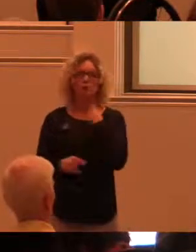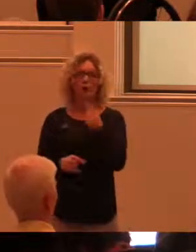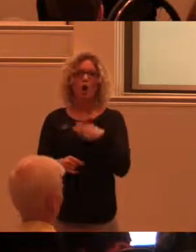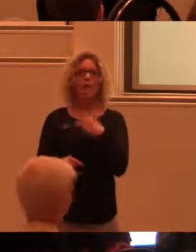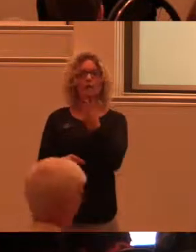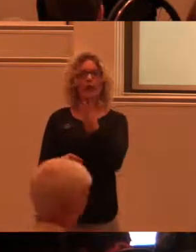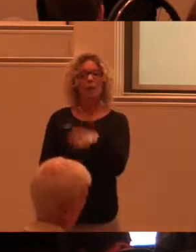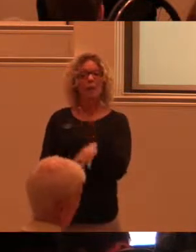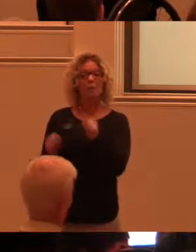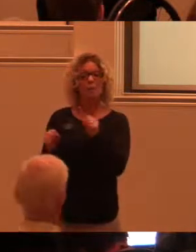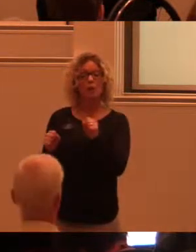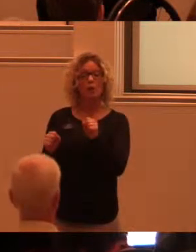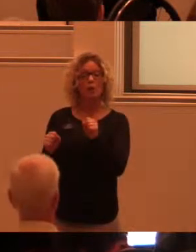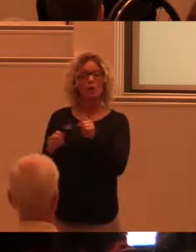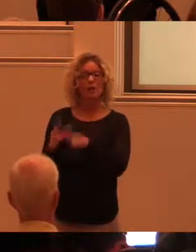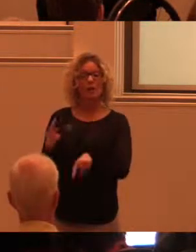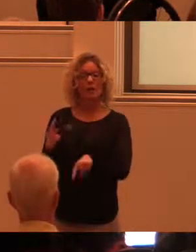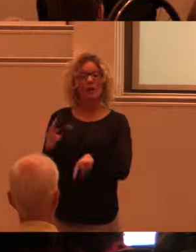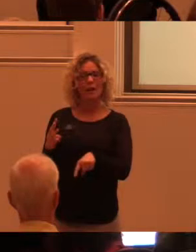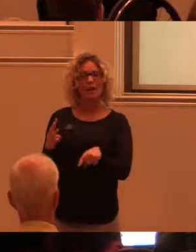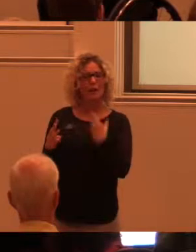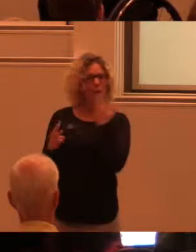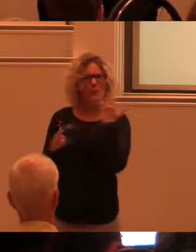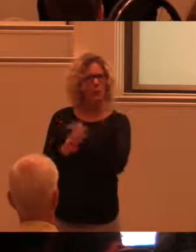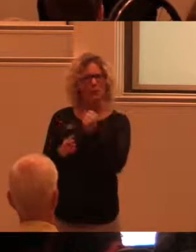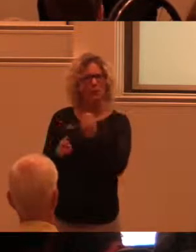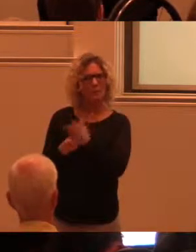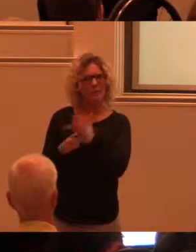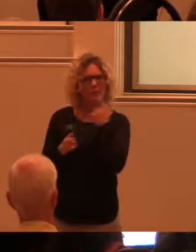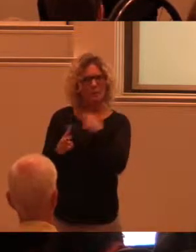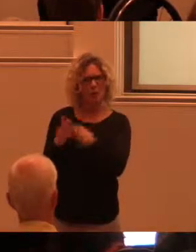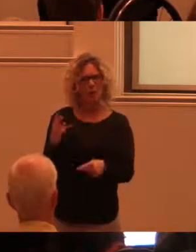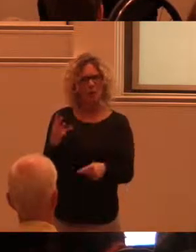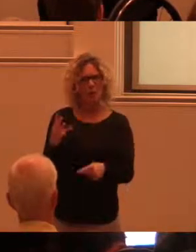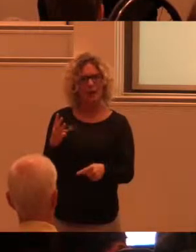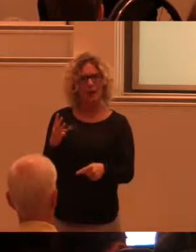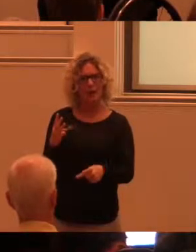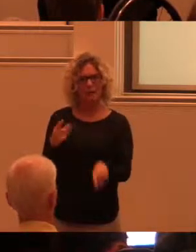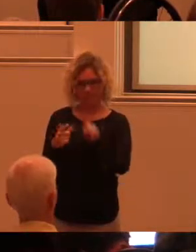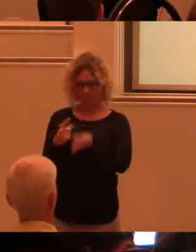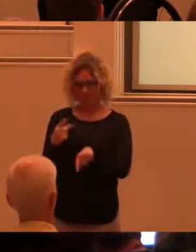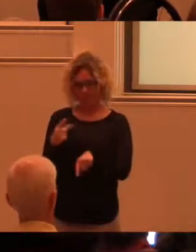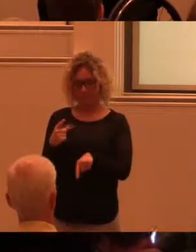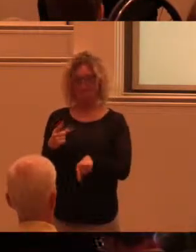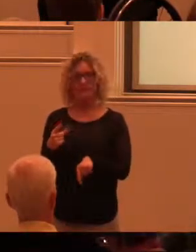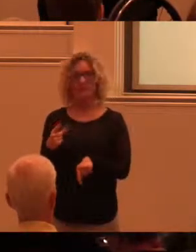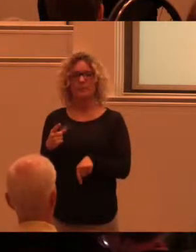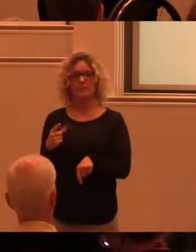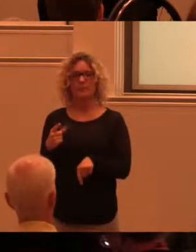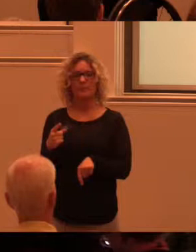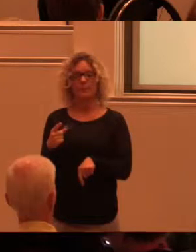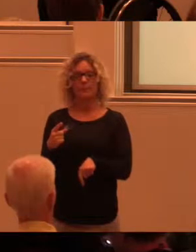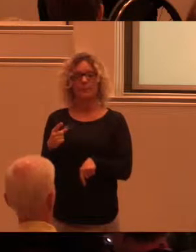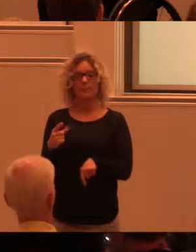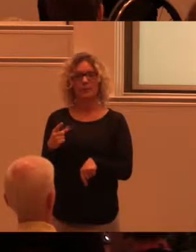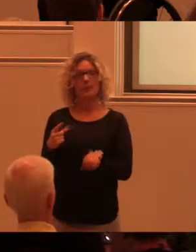tre uppdrag. Jag tror inte att jag hann berätta vilka de uppdragen var. De tre uppdragen är att för det första